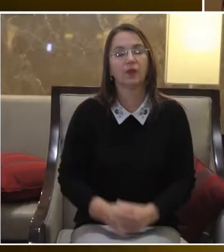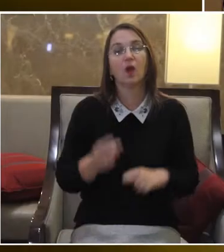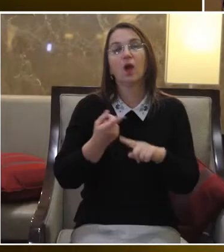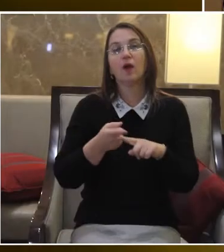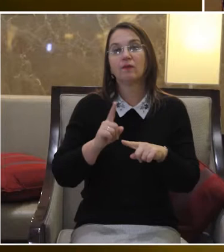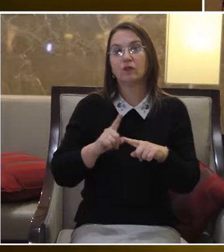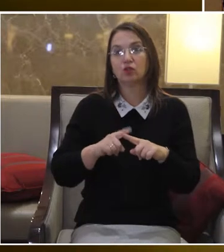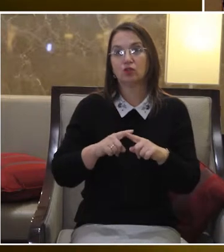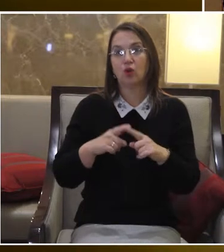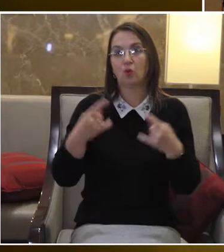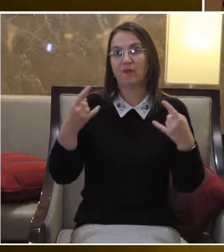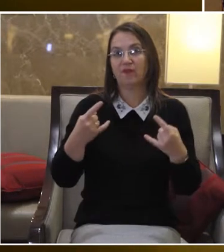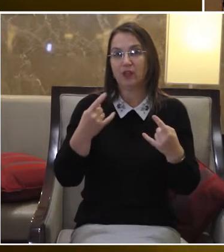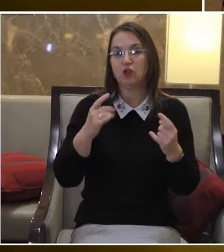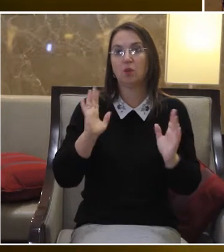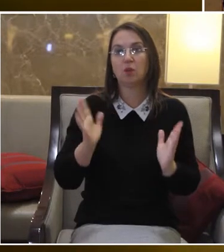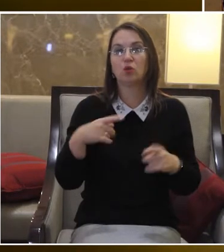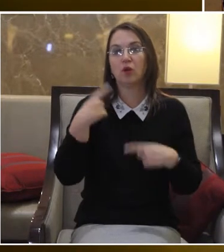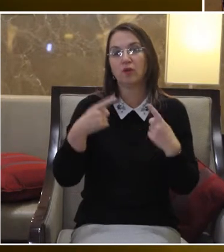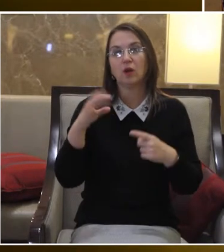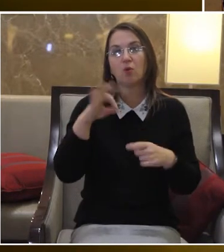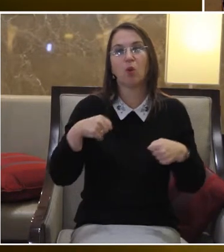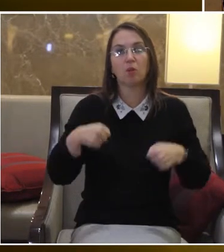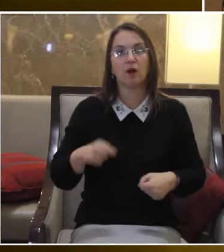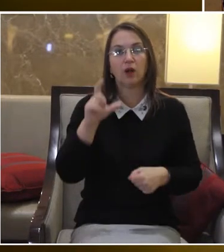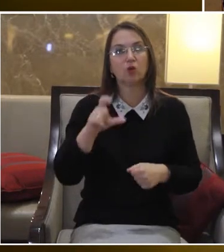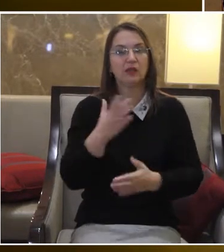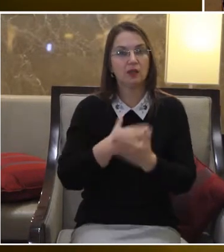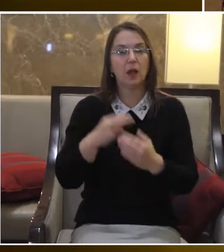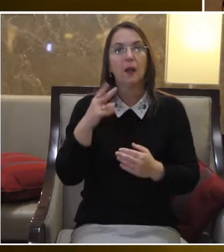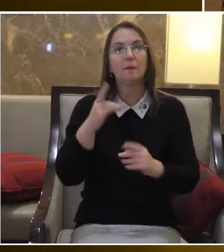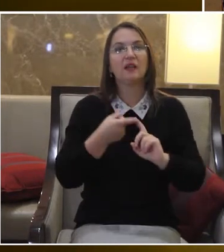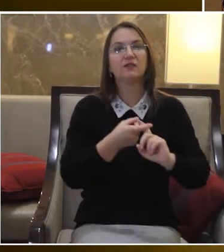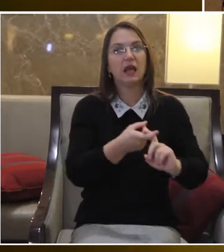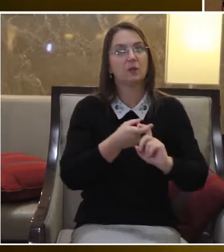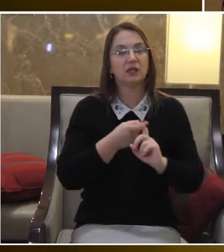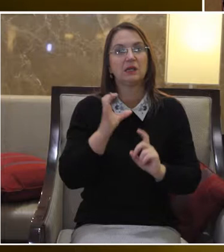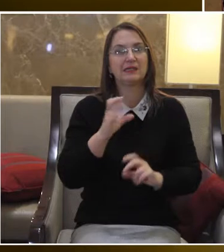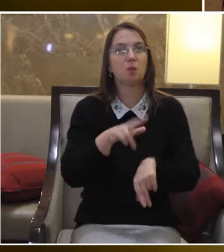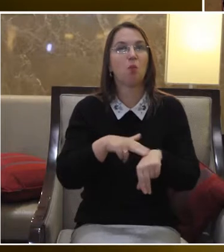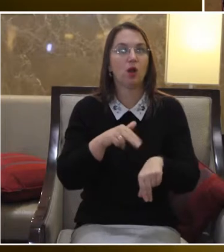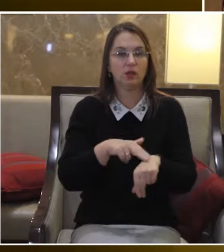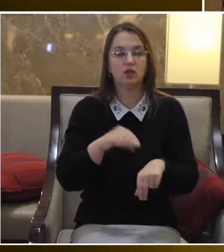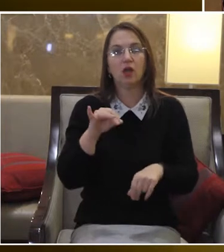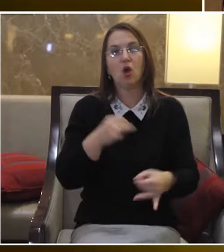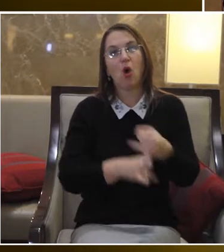В цьому відео ми будемо говорити про права людей з інвалідністю при взаємодії з поліцією І